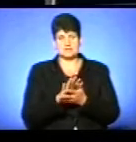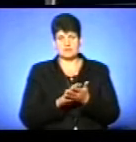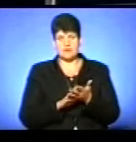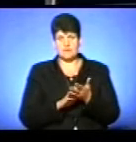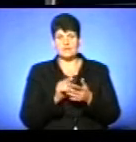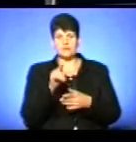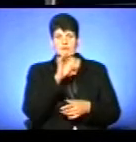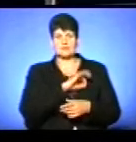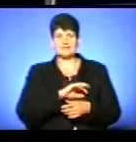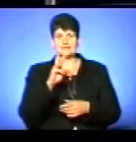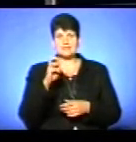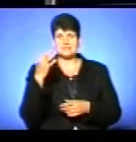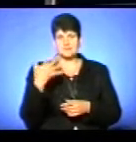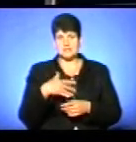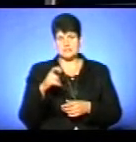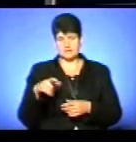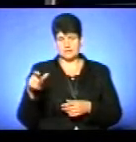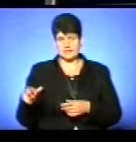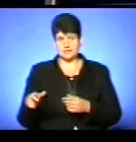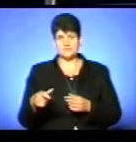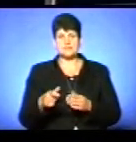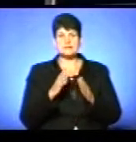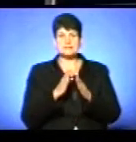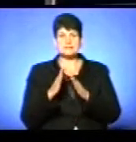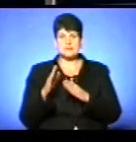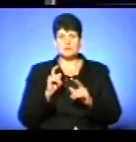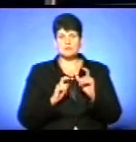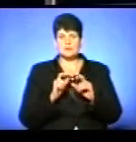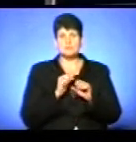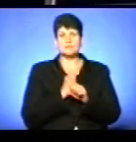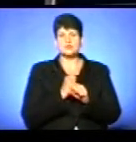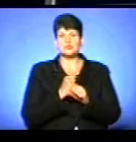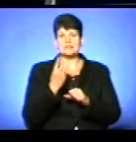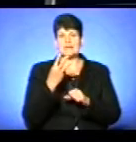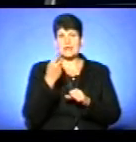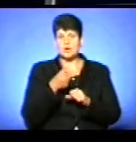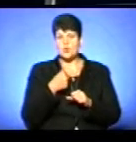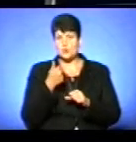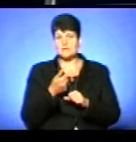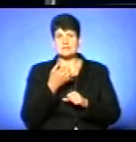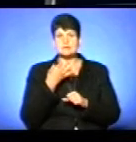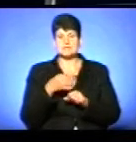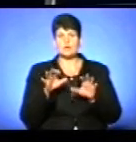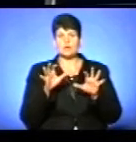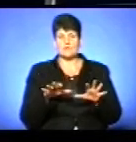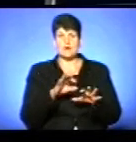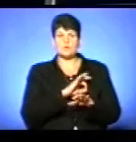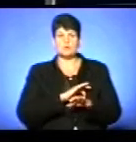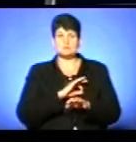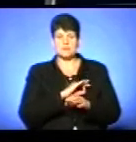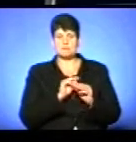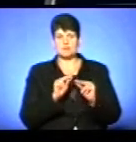Нею скористалися 350 осіб. Зазначу, система в університеті працює три роки, повідомив голова профспілки педагогічного